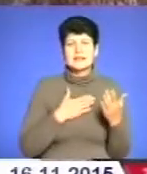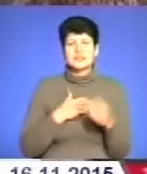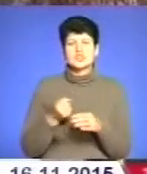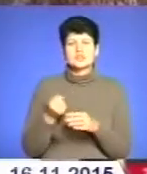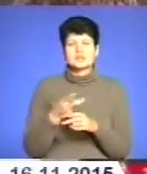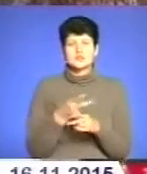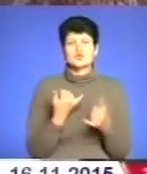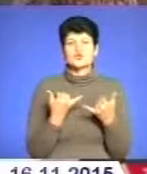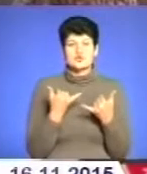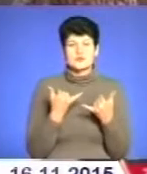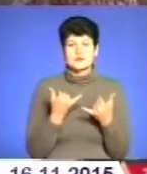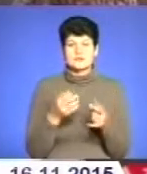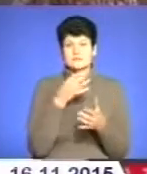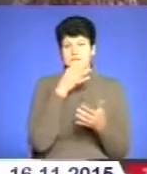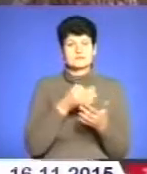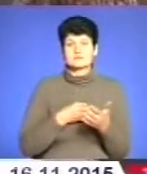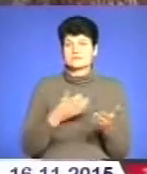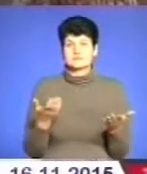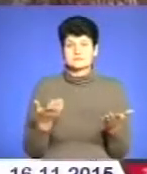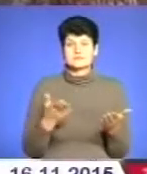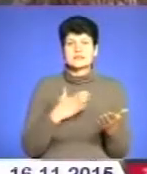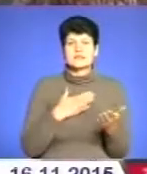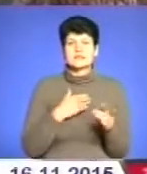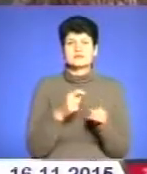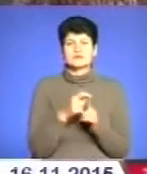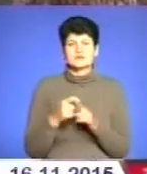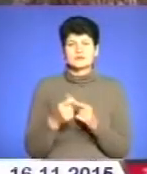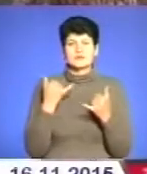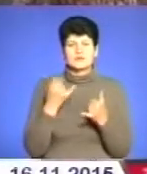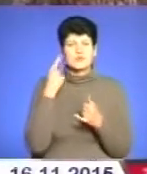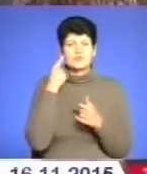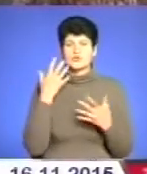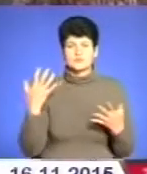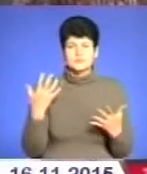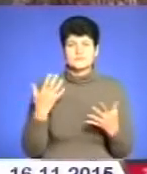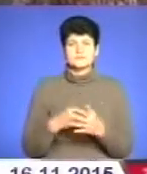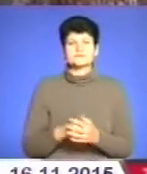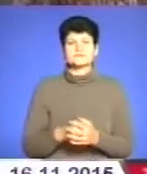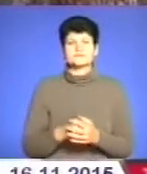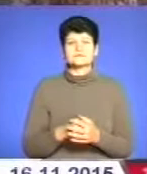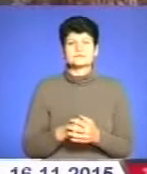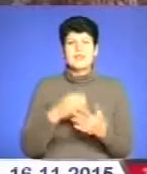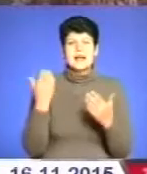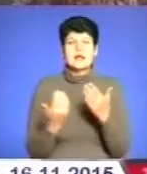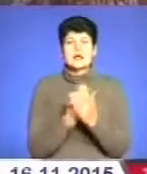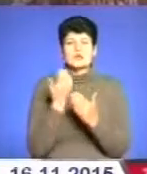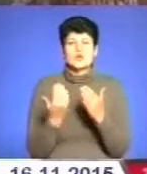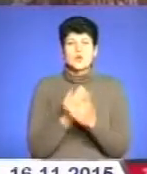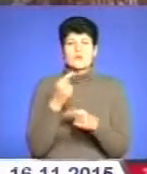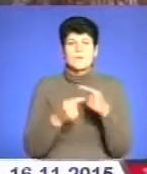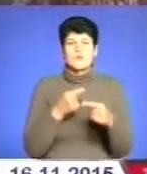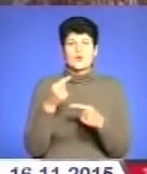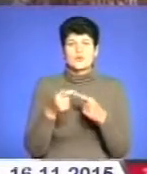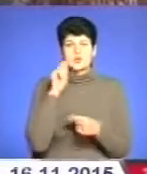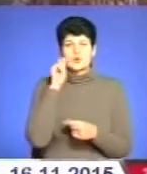до сих пір не визнана. Наше слово до сих пір не почути. А нові покоління українців